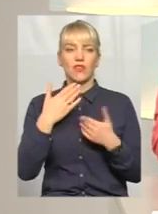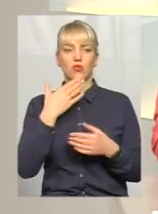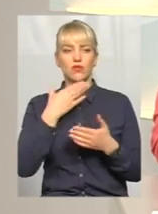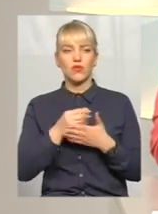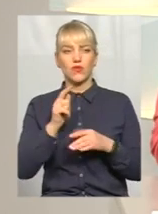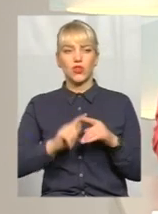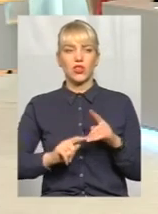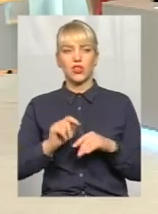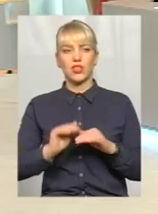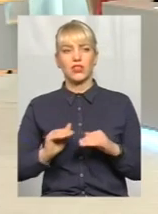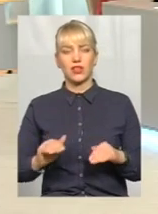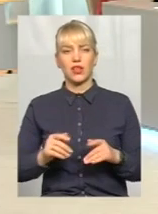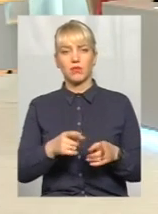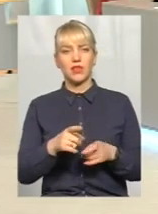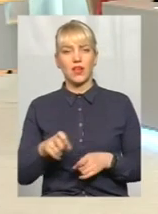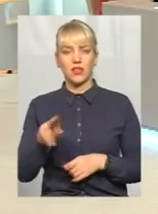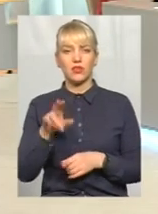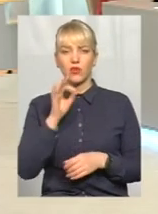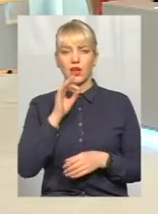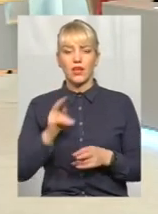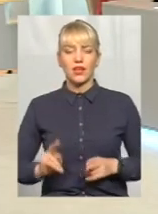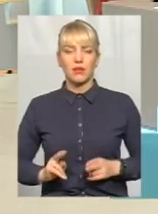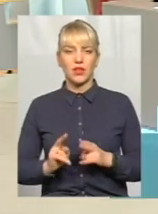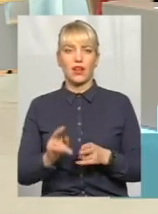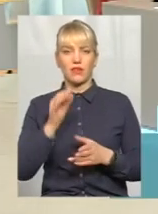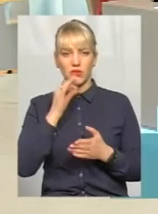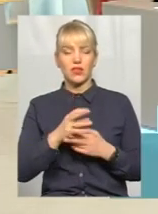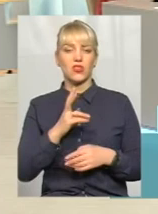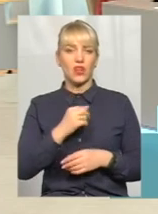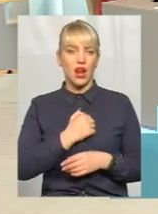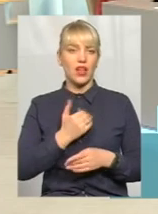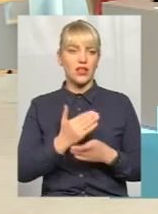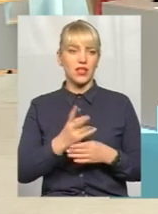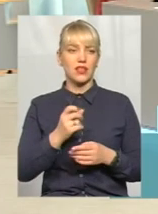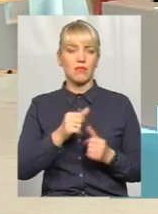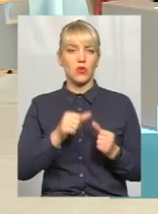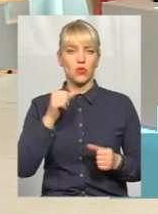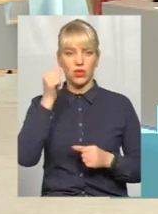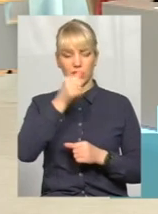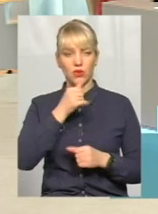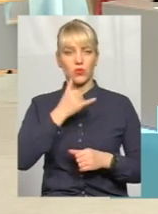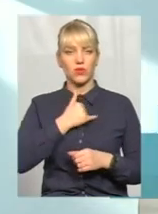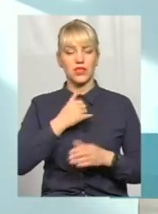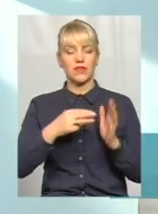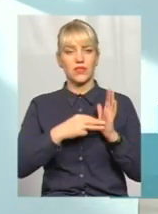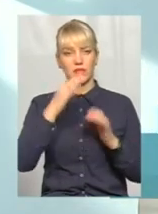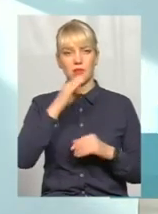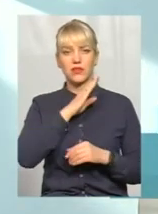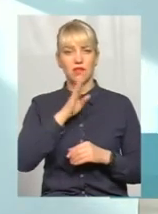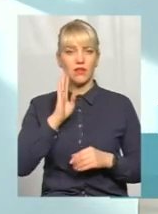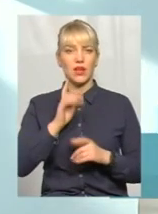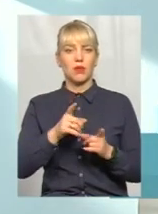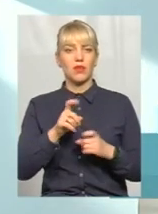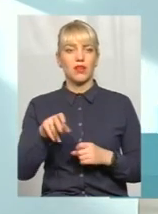дітей от притягали прям до керівнальних відповідей? Ну, звичайно, на жаль, звичайно є. За минулий рік у нас вісім батьків притягнуто до